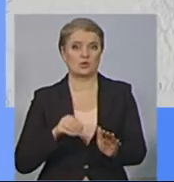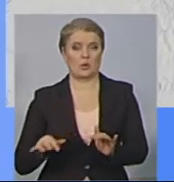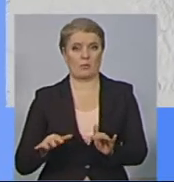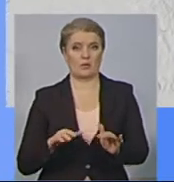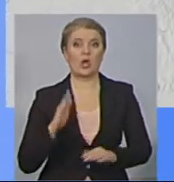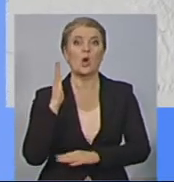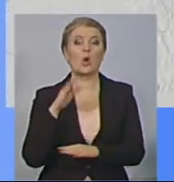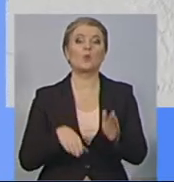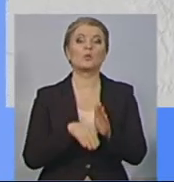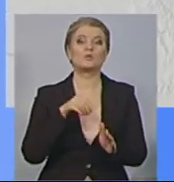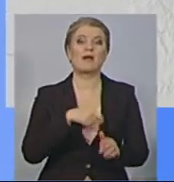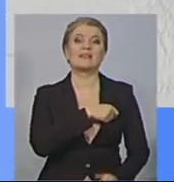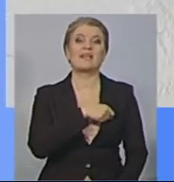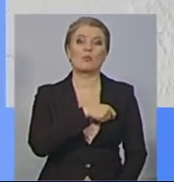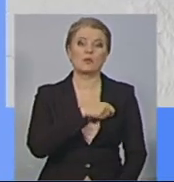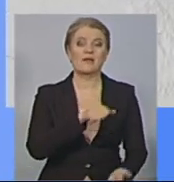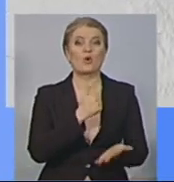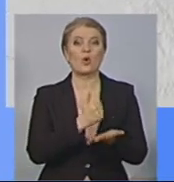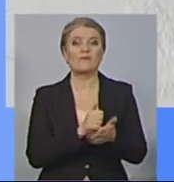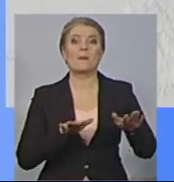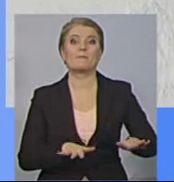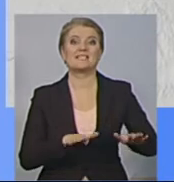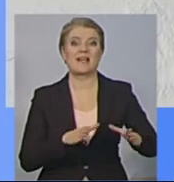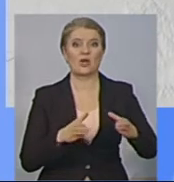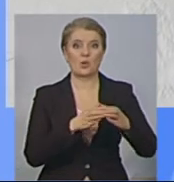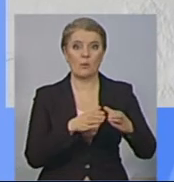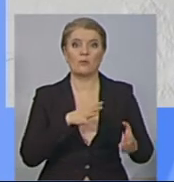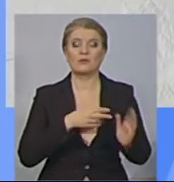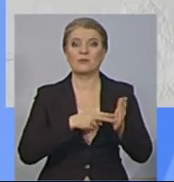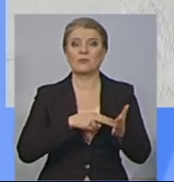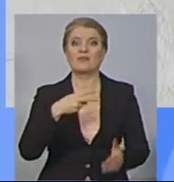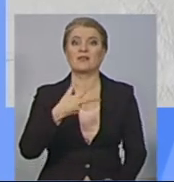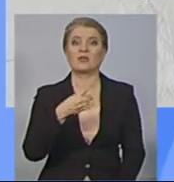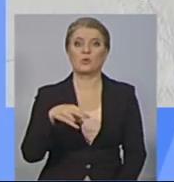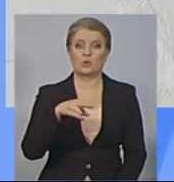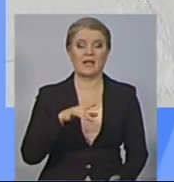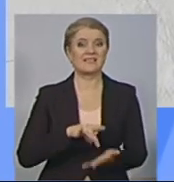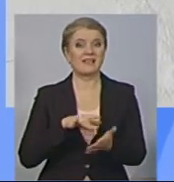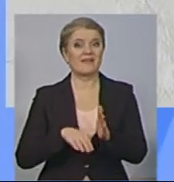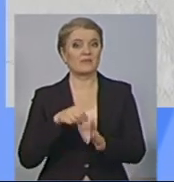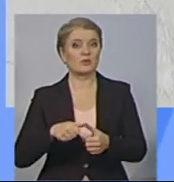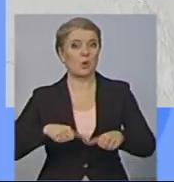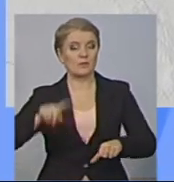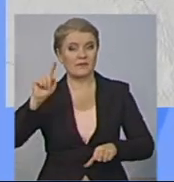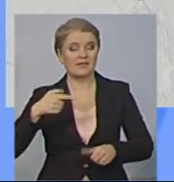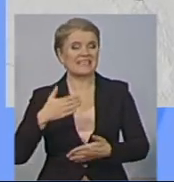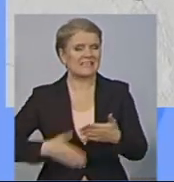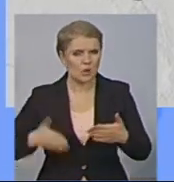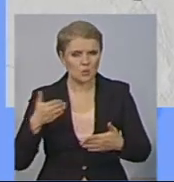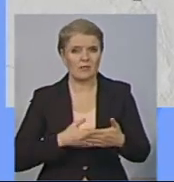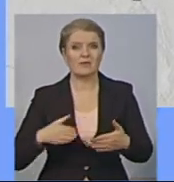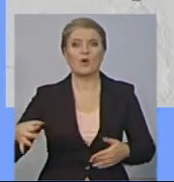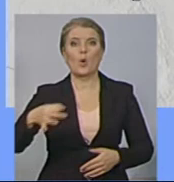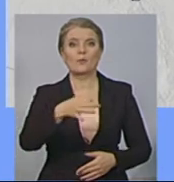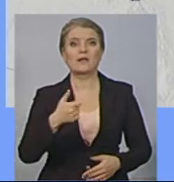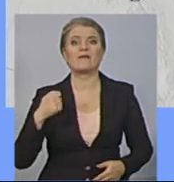голів територіальних громад заплановано на 23 грудня. Центральна виборча комісія ухвалила скасувати його в областях, де діє воєнний стан. У понеділок